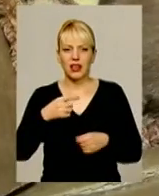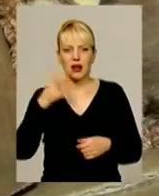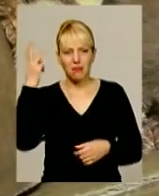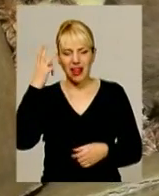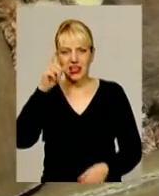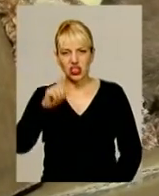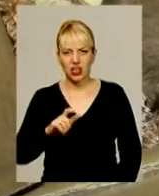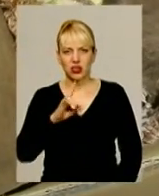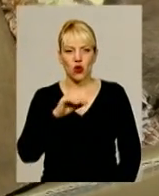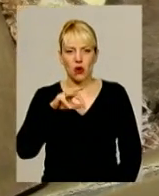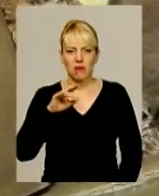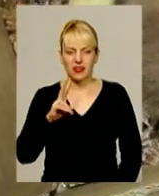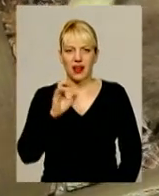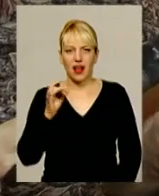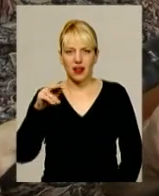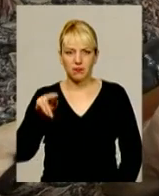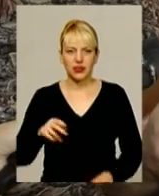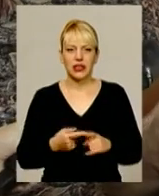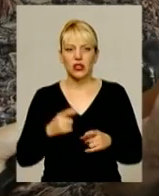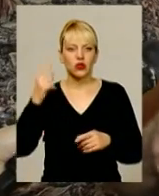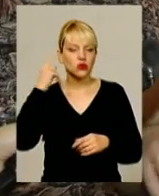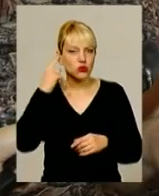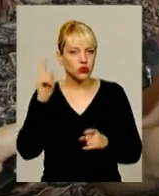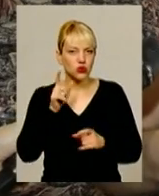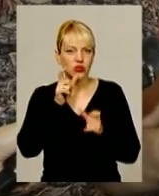Якось прохожу біля одного ряду, чую кричать.